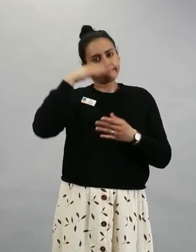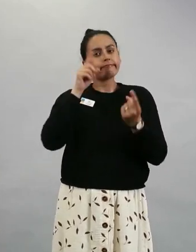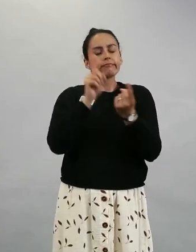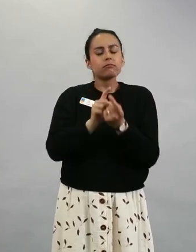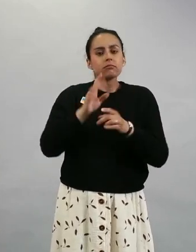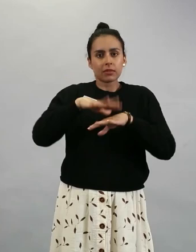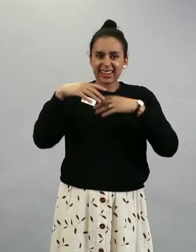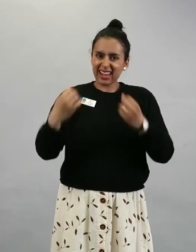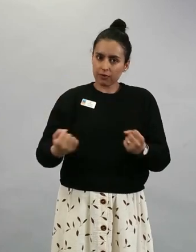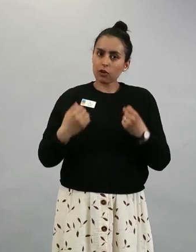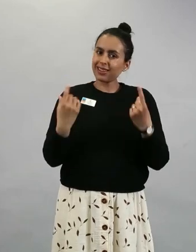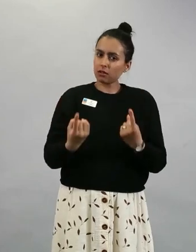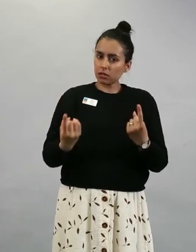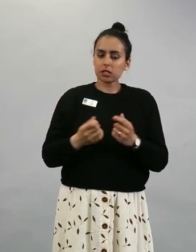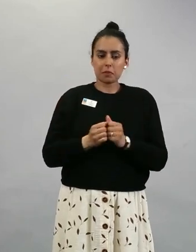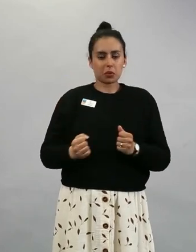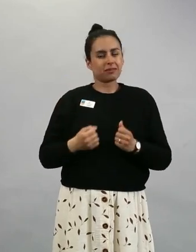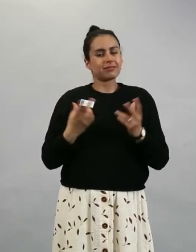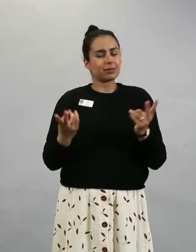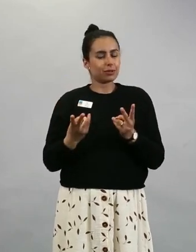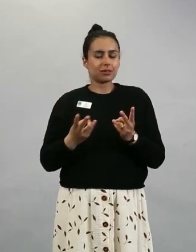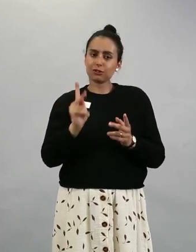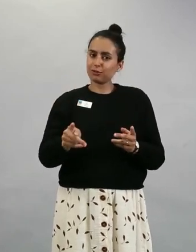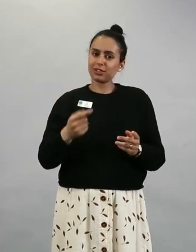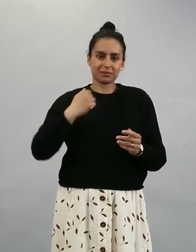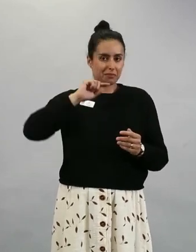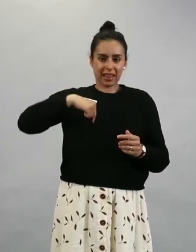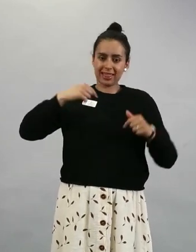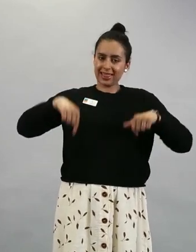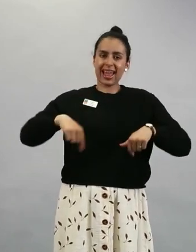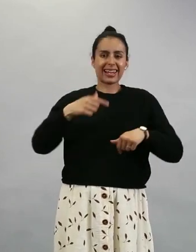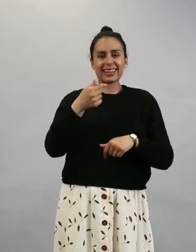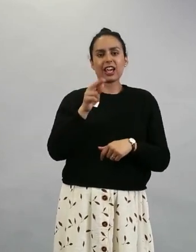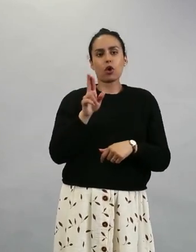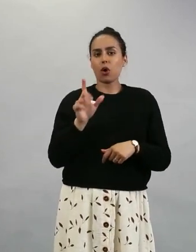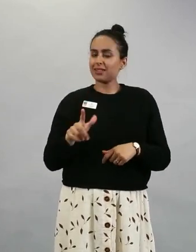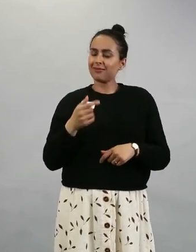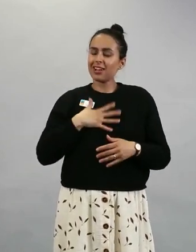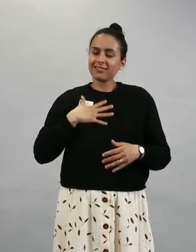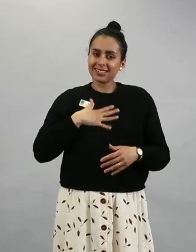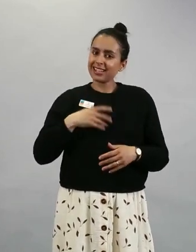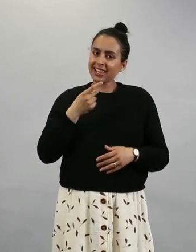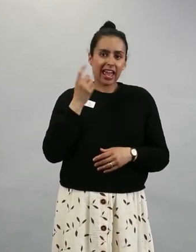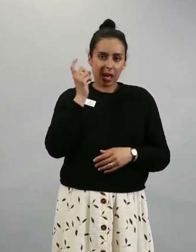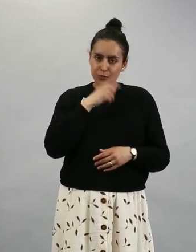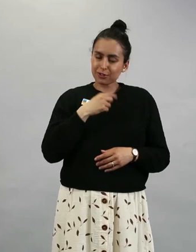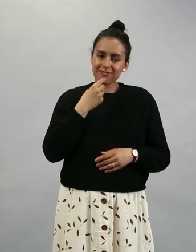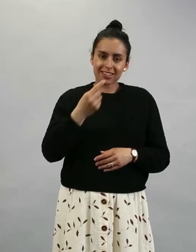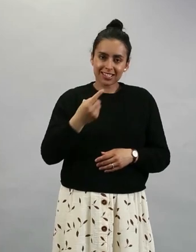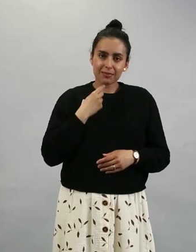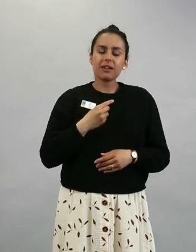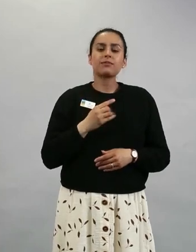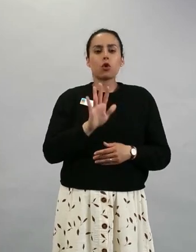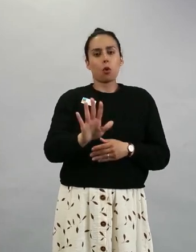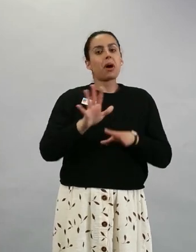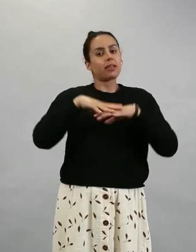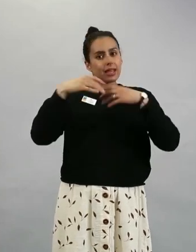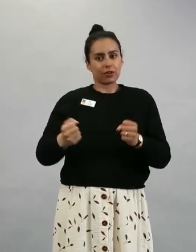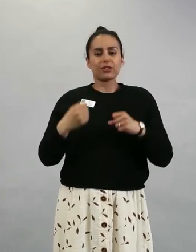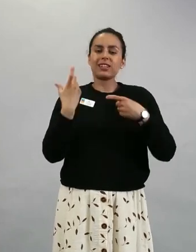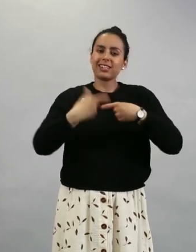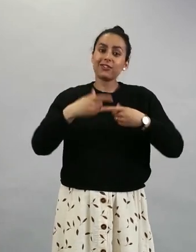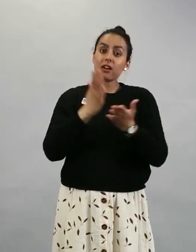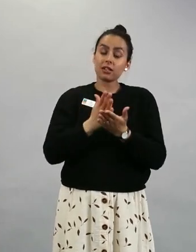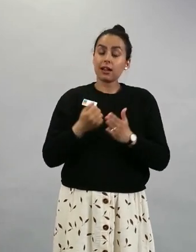Sellaisiin kysymyksiin emme valitettavasti voi täällä terveyden ja hyvinvoinnin laitoksella vastata. Niiden osalta kannattaa olla yhteyksissä suoraan hoitavaan